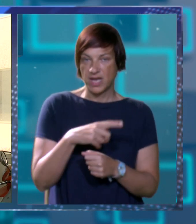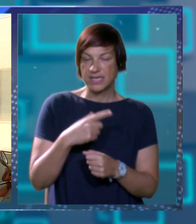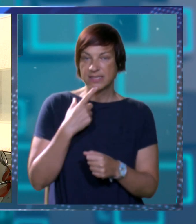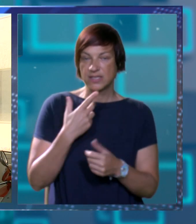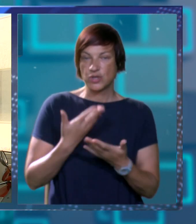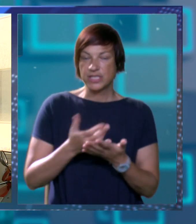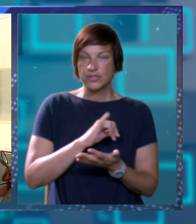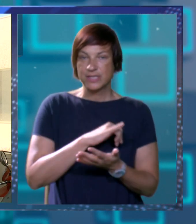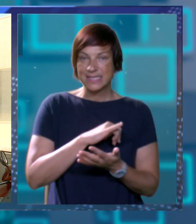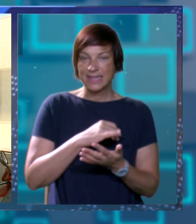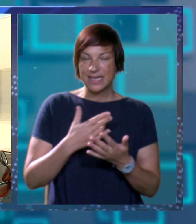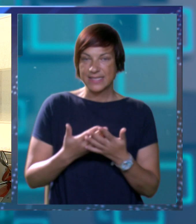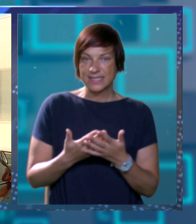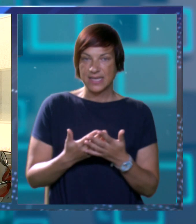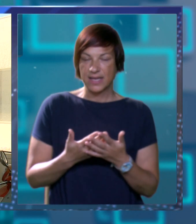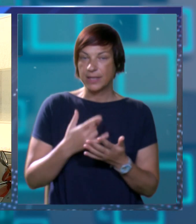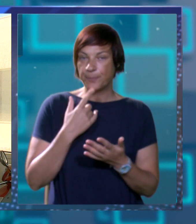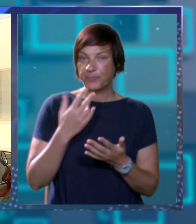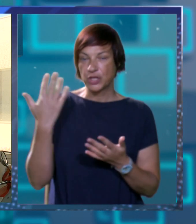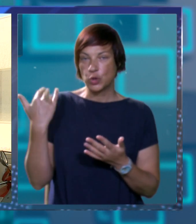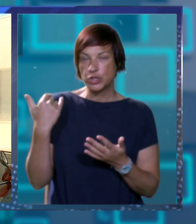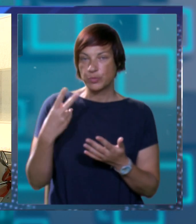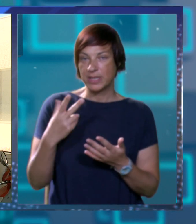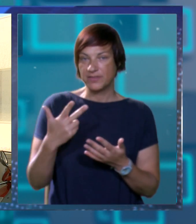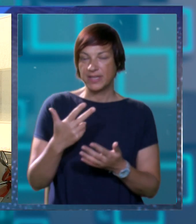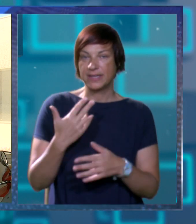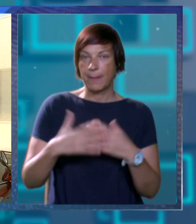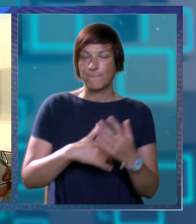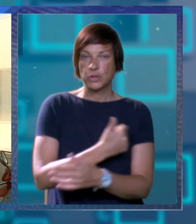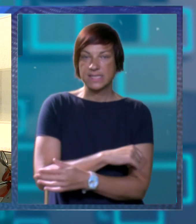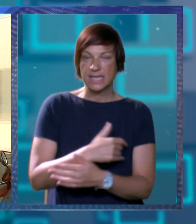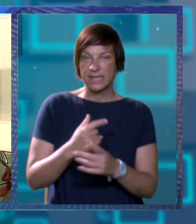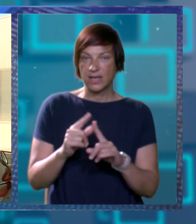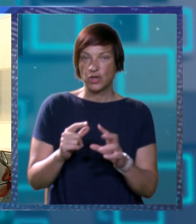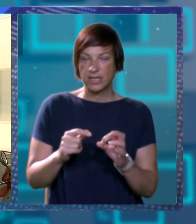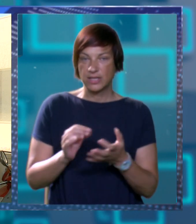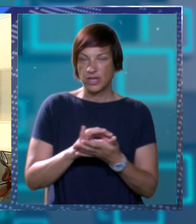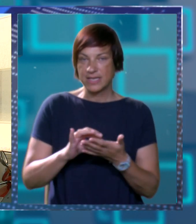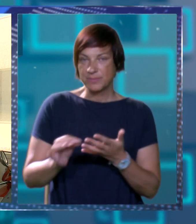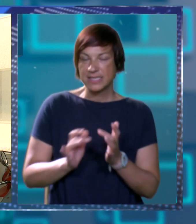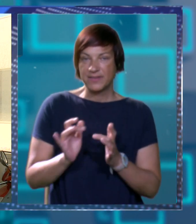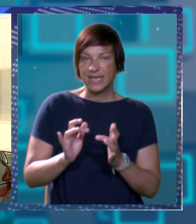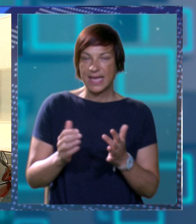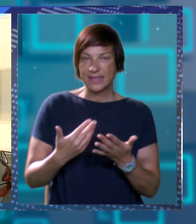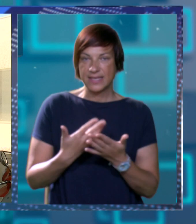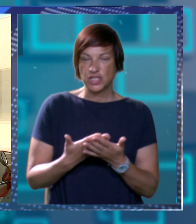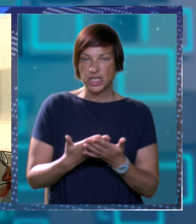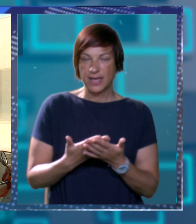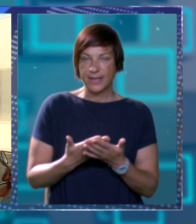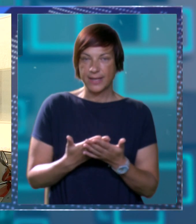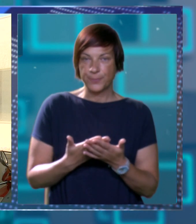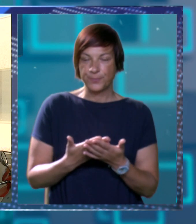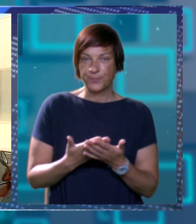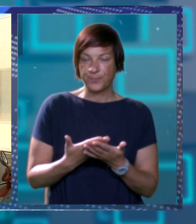koji su zainteresirani, koji su bili ovih dvije, tri posljednje godine do raspisivanja ovog novog natječaja